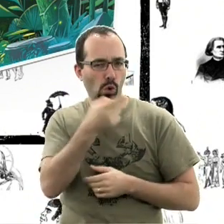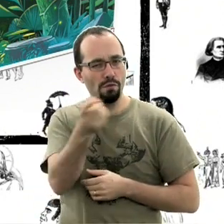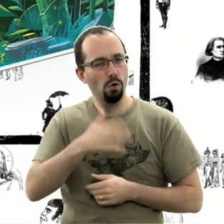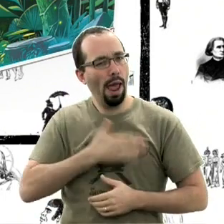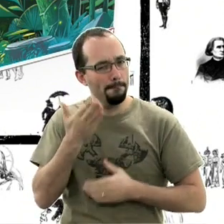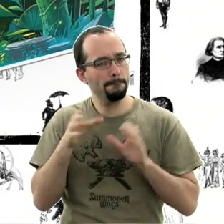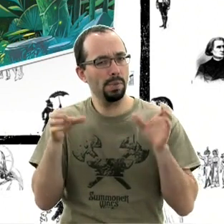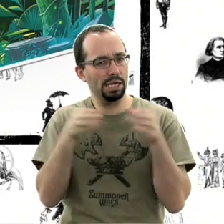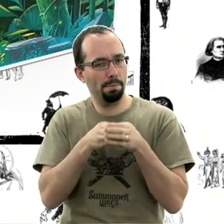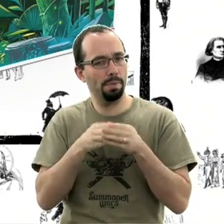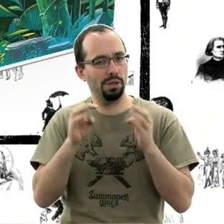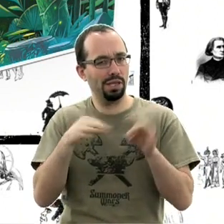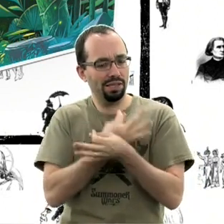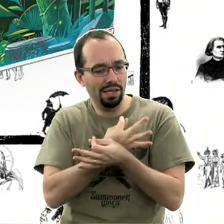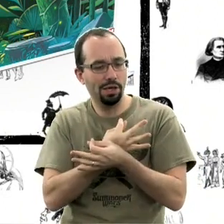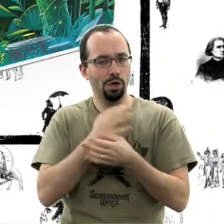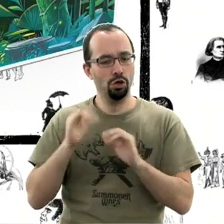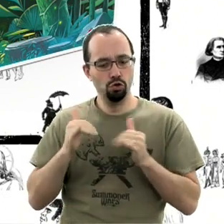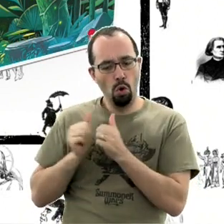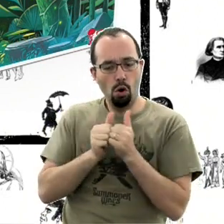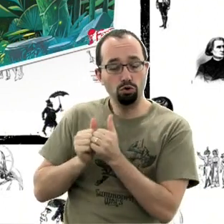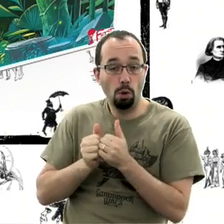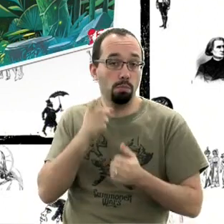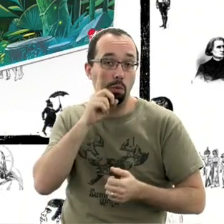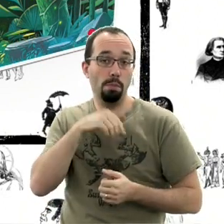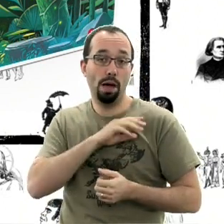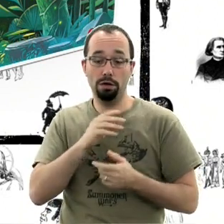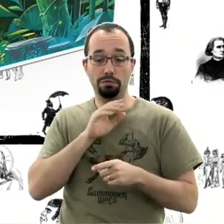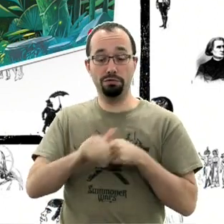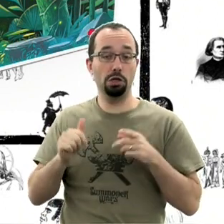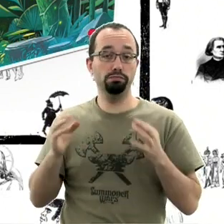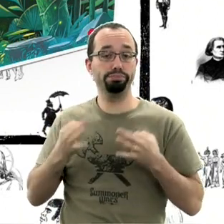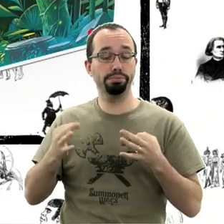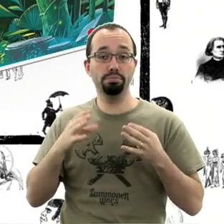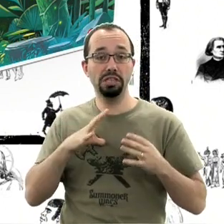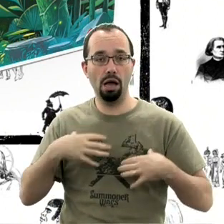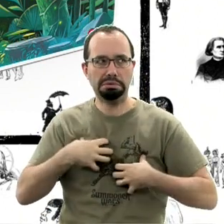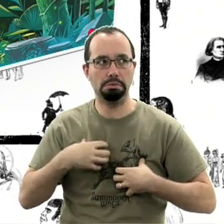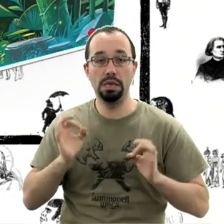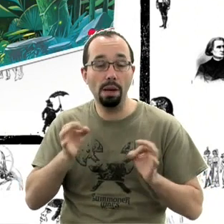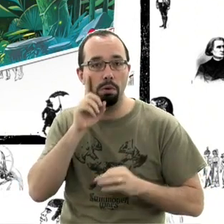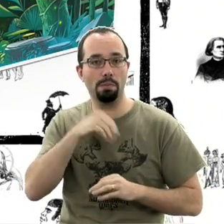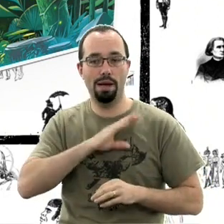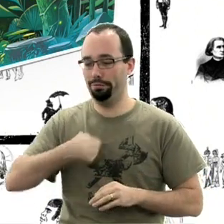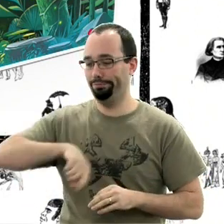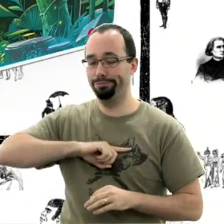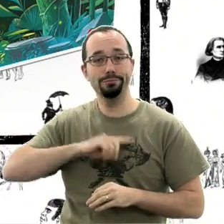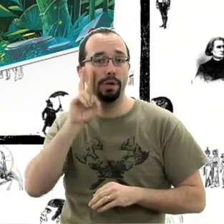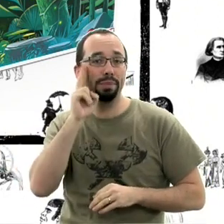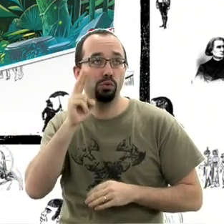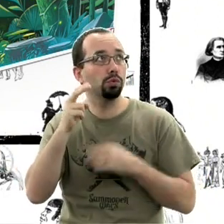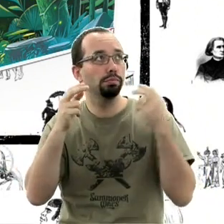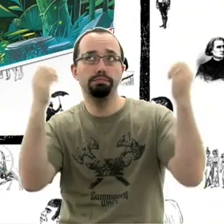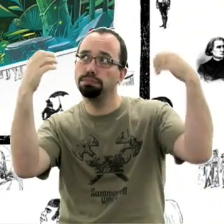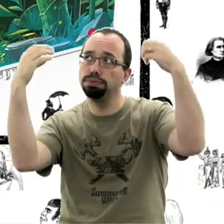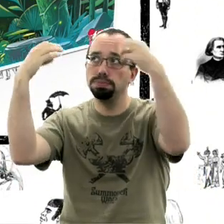Team qui joue et qui pratique en jeu devant les caméras. Parce qu'on fait ça comme ça, entre amis, il y a moins de tension. Parce que nous, est habitués aux lumières et aux éclairages, donc on n'est pas trop